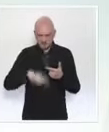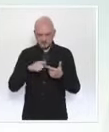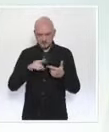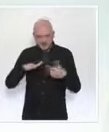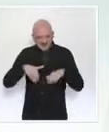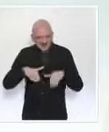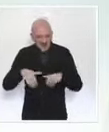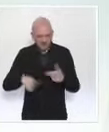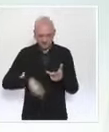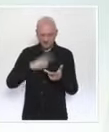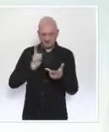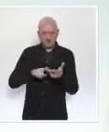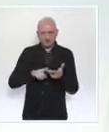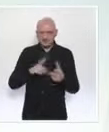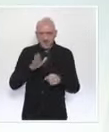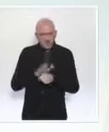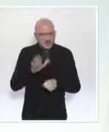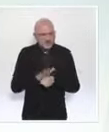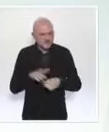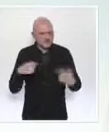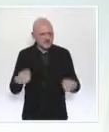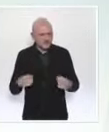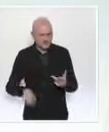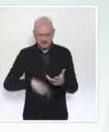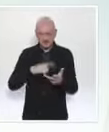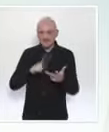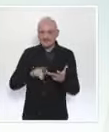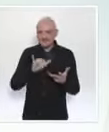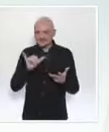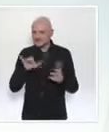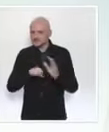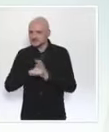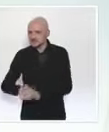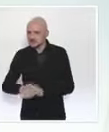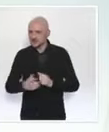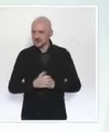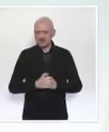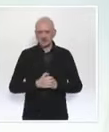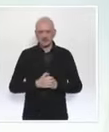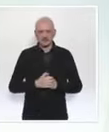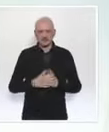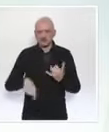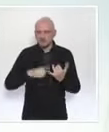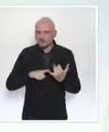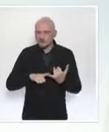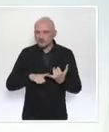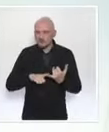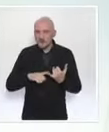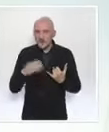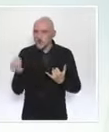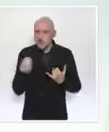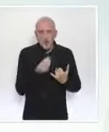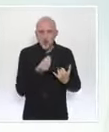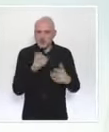pour tout le monde ? Qui sera prioritaire pour l'accès au premier vaccin ? Où pourra-t-on se faire vacciner ?